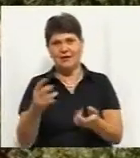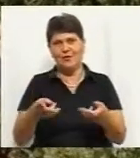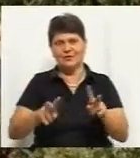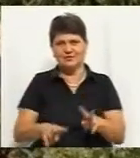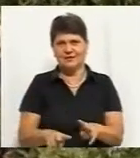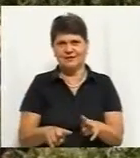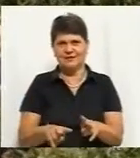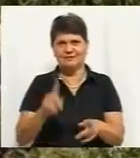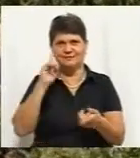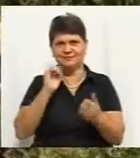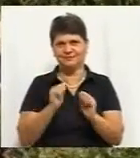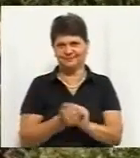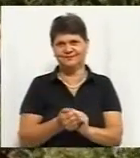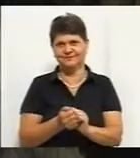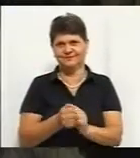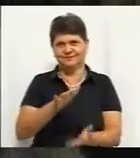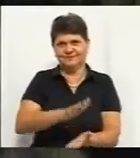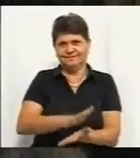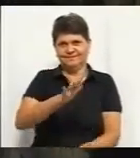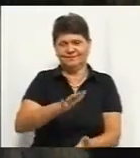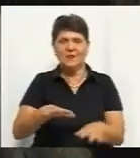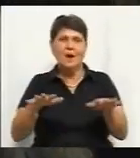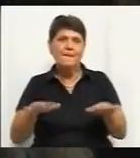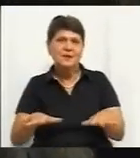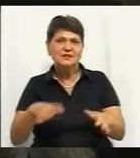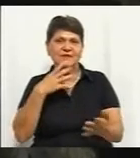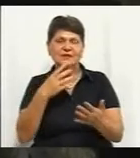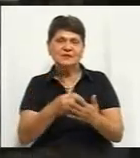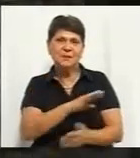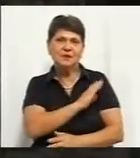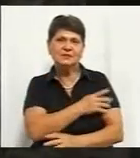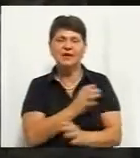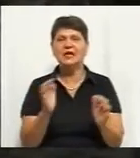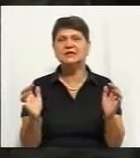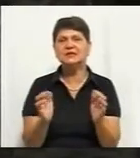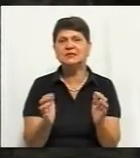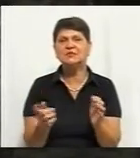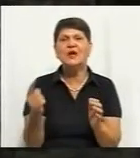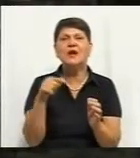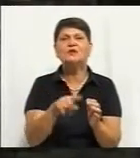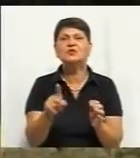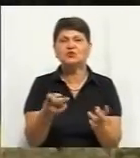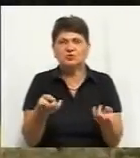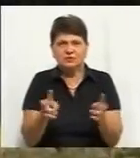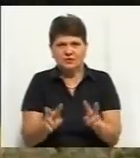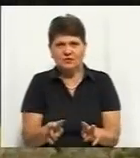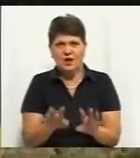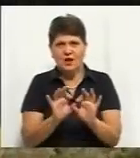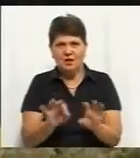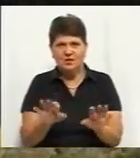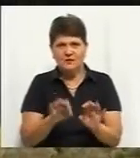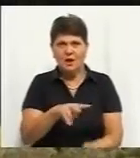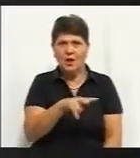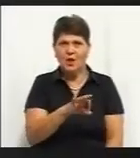цеглину і залишила свій відбиток». Місцеві власними силами намагаються зберегти хоча б те, що залишилося, розповідає Людмила